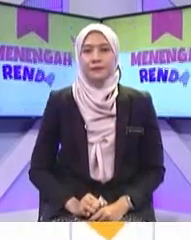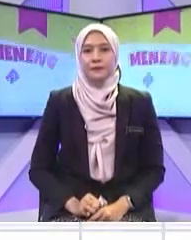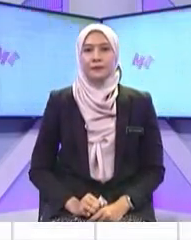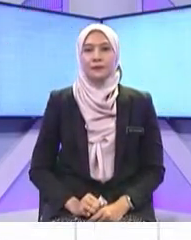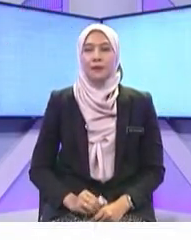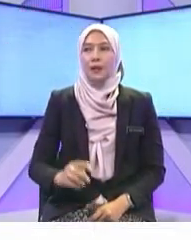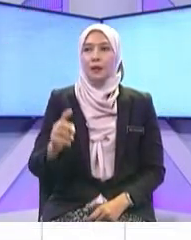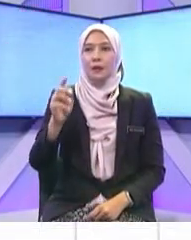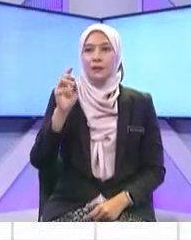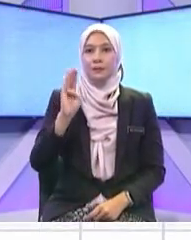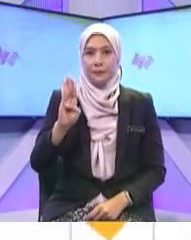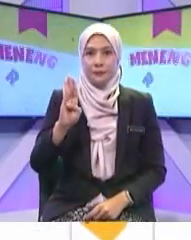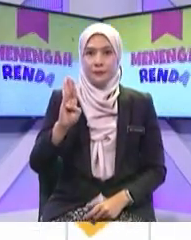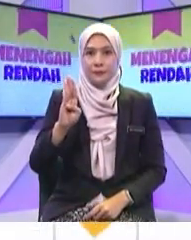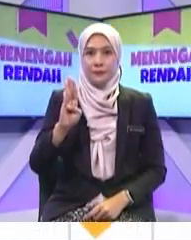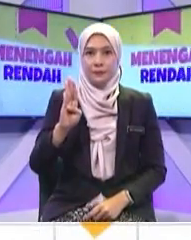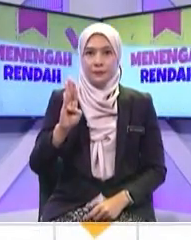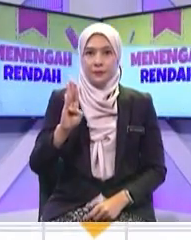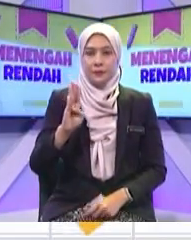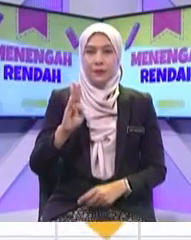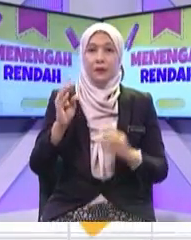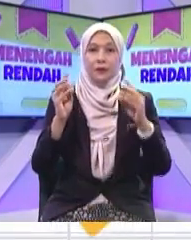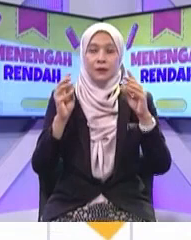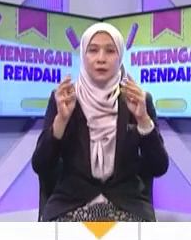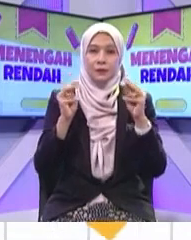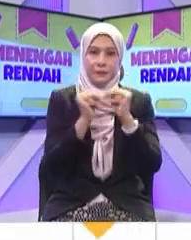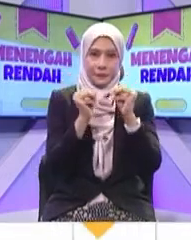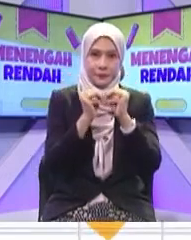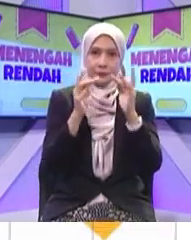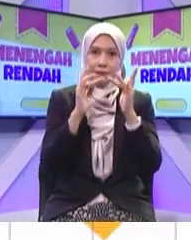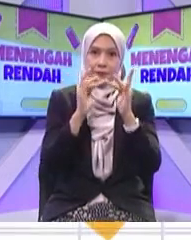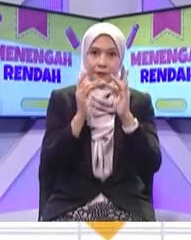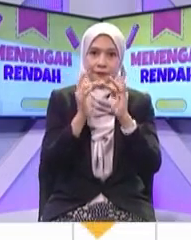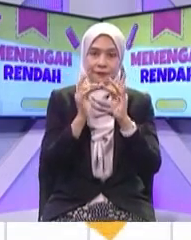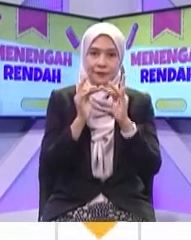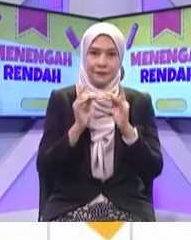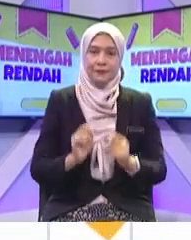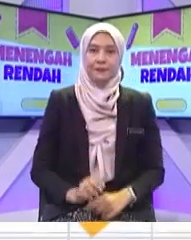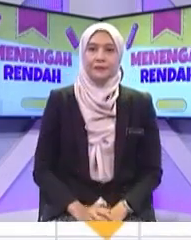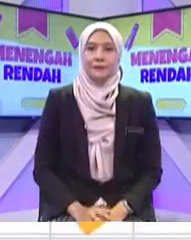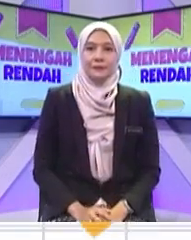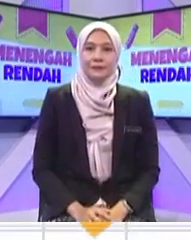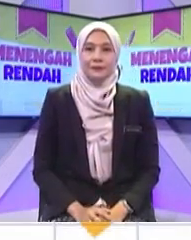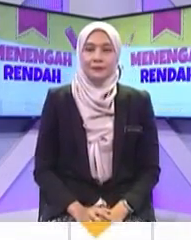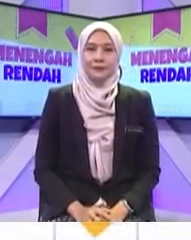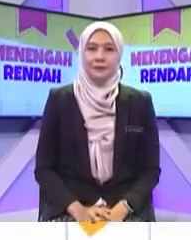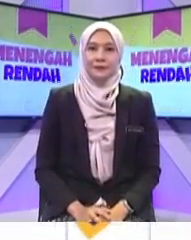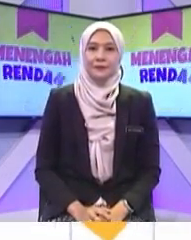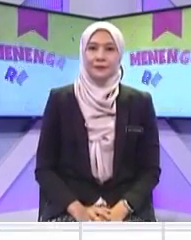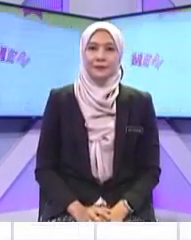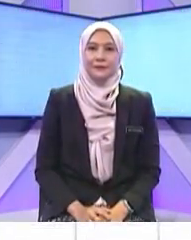sidang Tele sidang Tele sidang ni apa Apa yang Khalif Tentang tele sidang sidang Tele